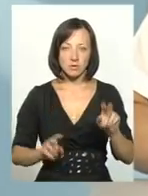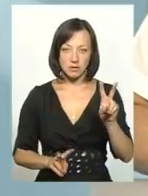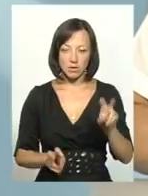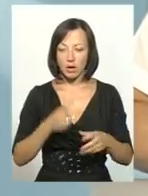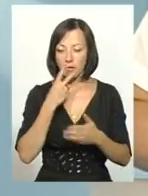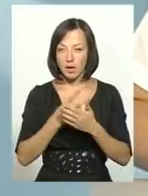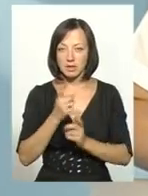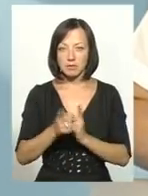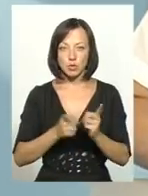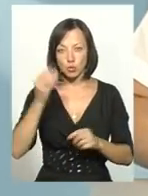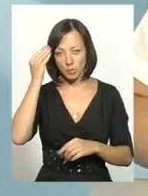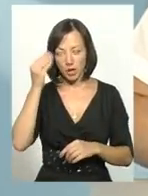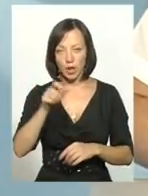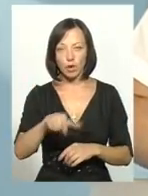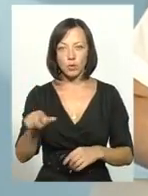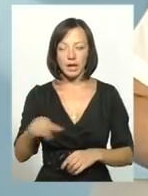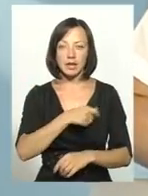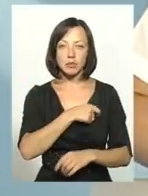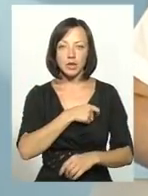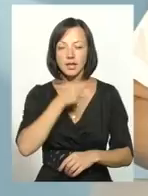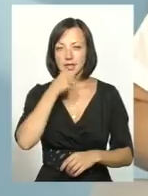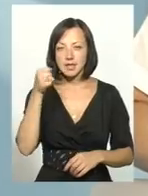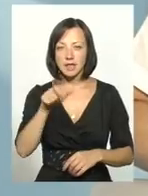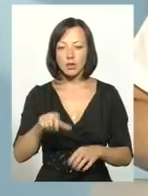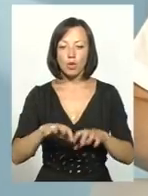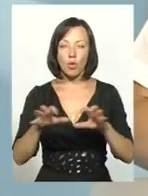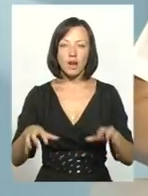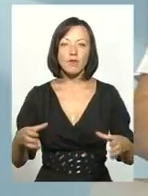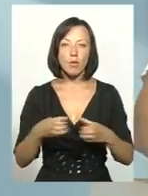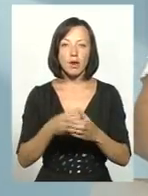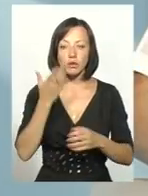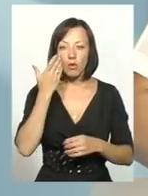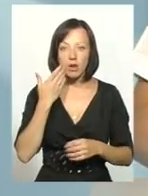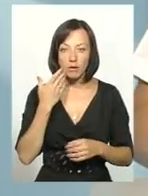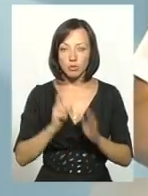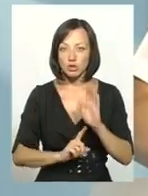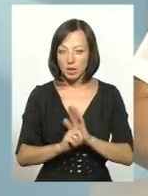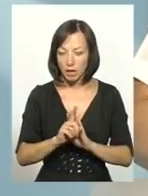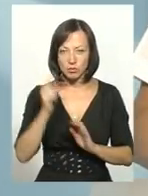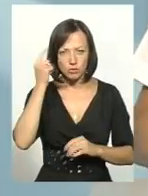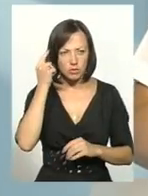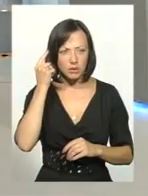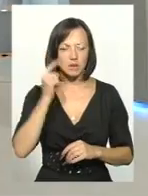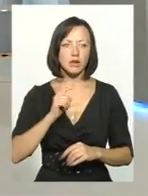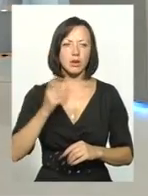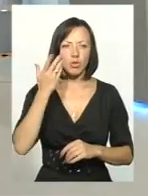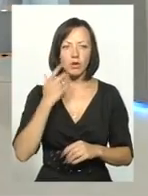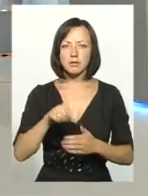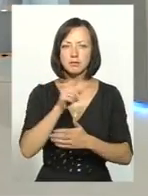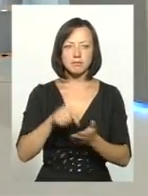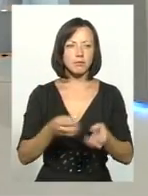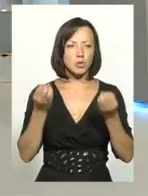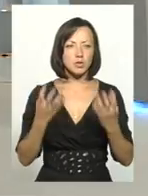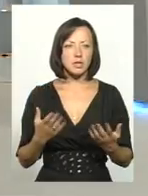змінюються думки людей, депутатів, старост, голів громад, коли вони безпосередньо починають сидіти і думати. Коли їм задаєш просте